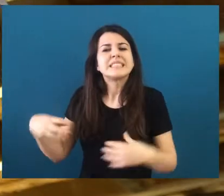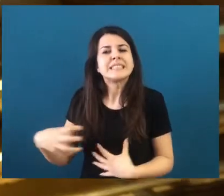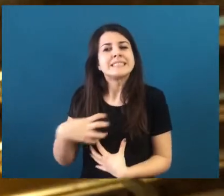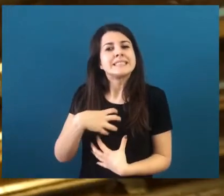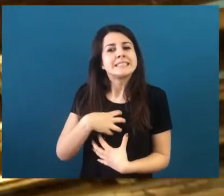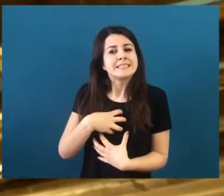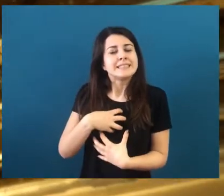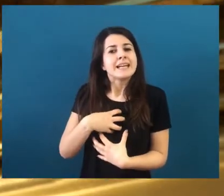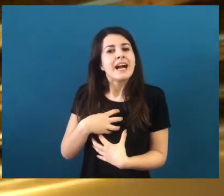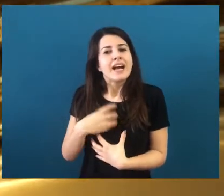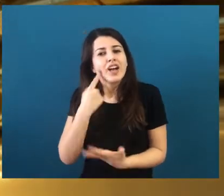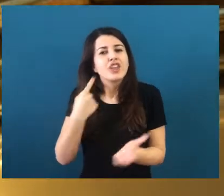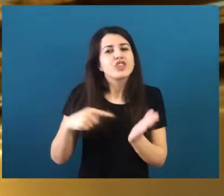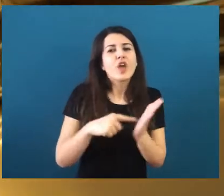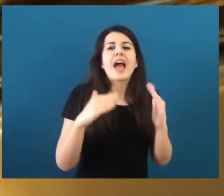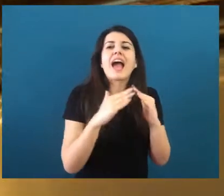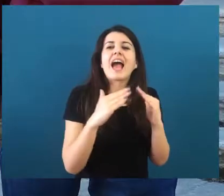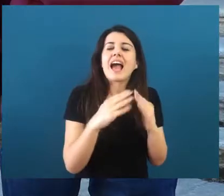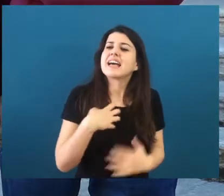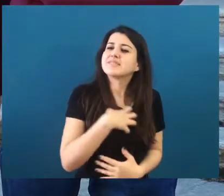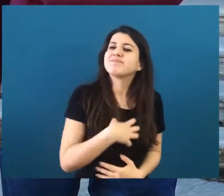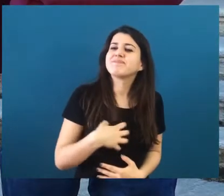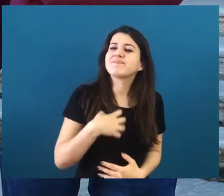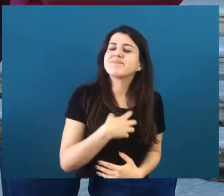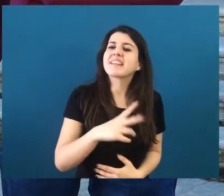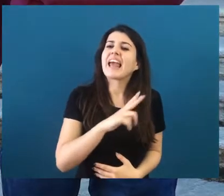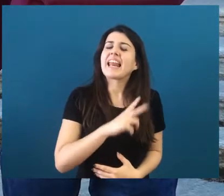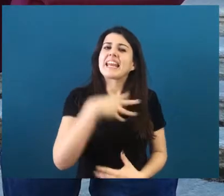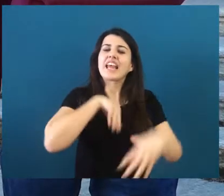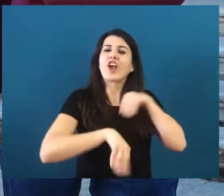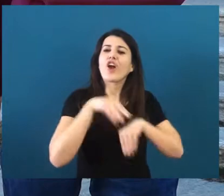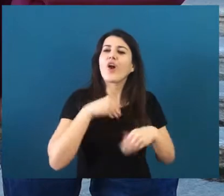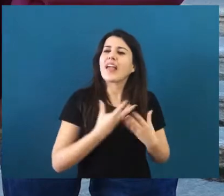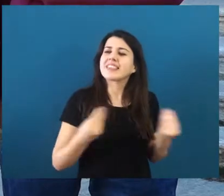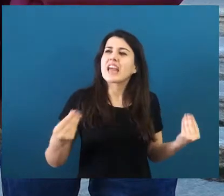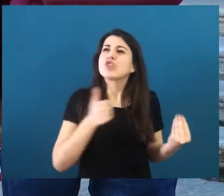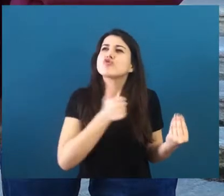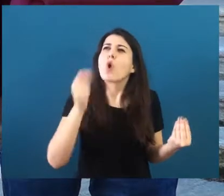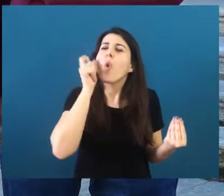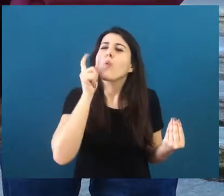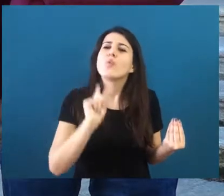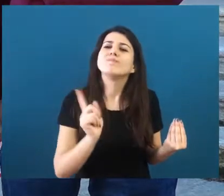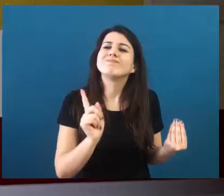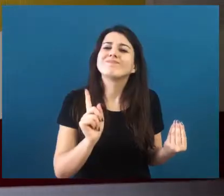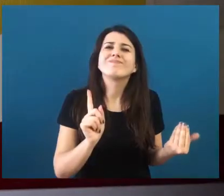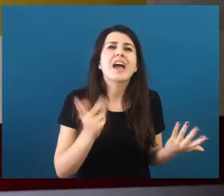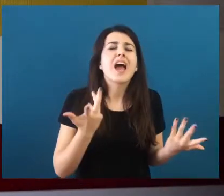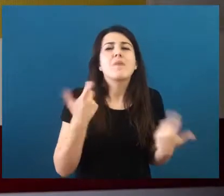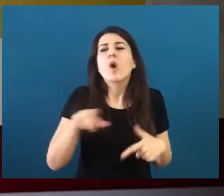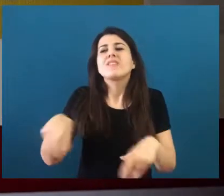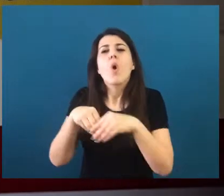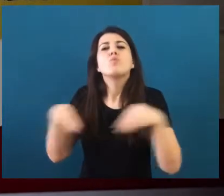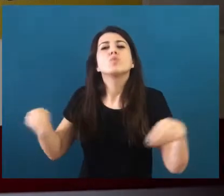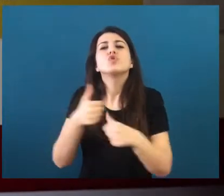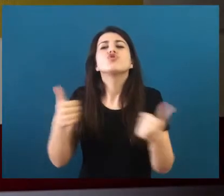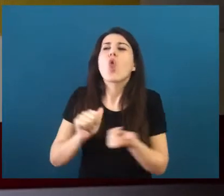torna a casa poi con un bagaglio di grande arricchimento culturale e non solo. Non vi parlo solo di